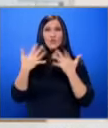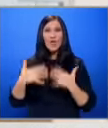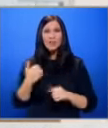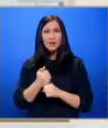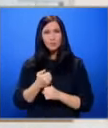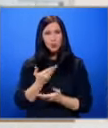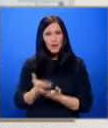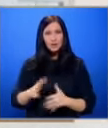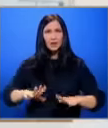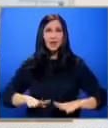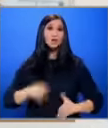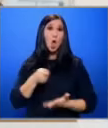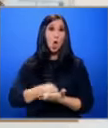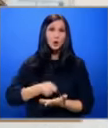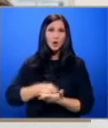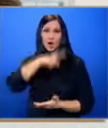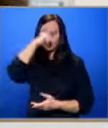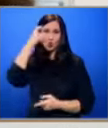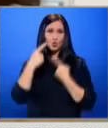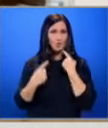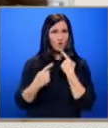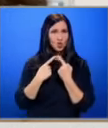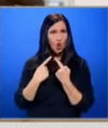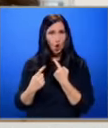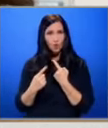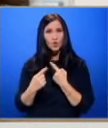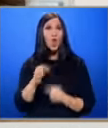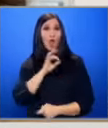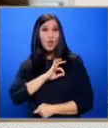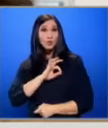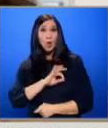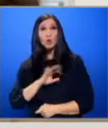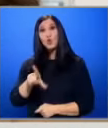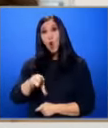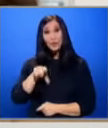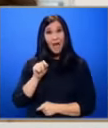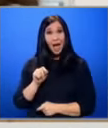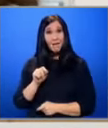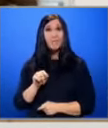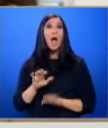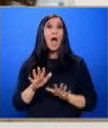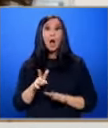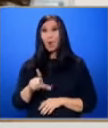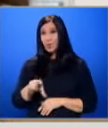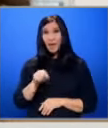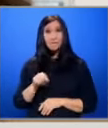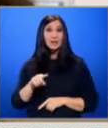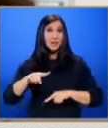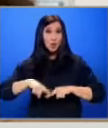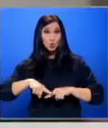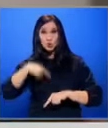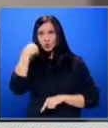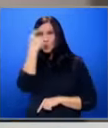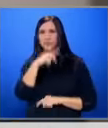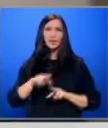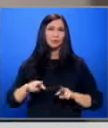хонорари, трудовите договори, доходите от найем, ако не мателя юридическо лице